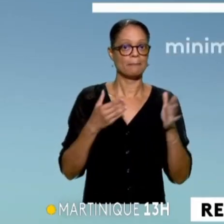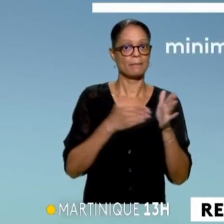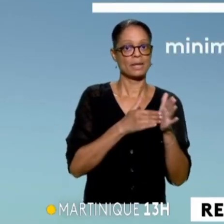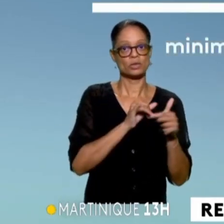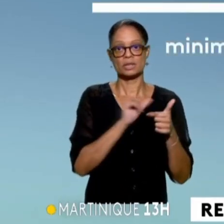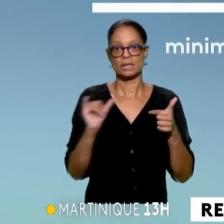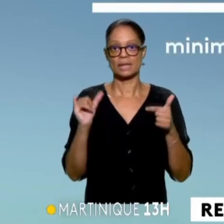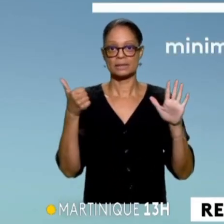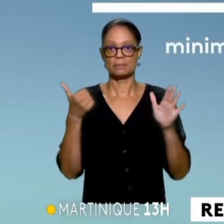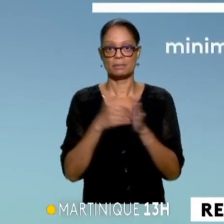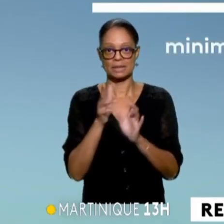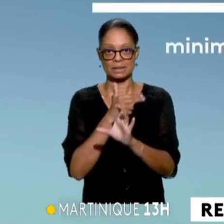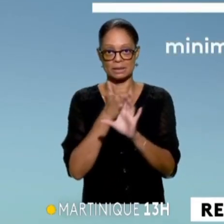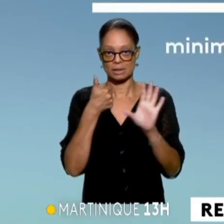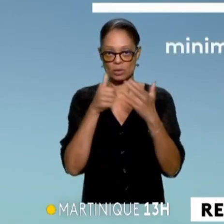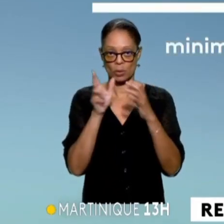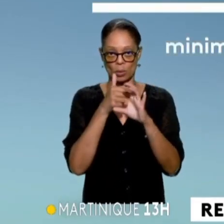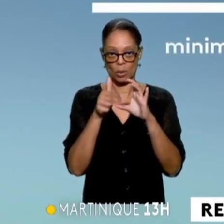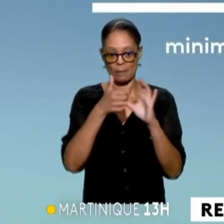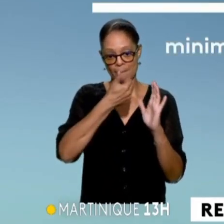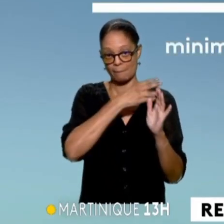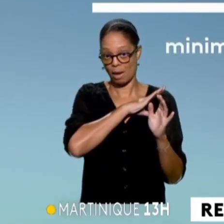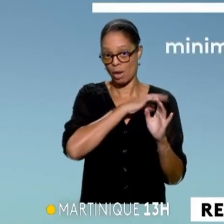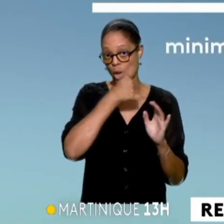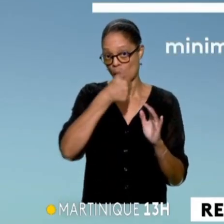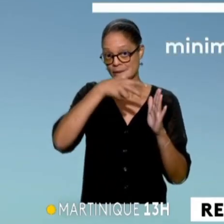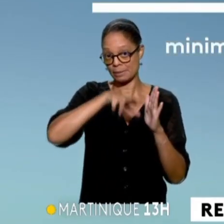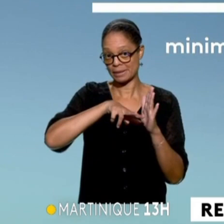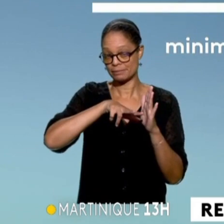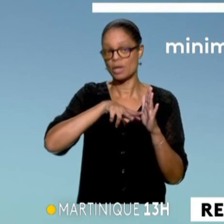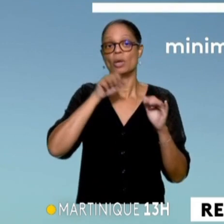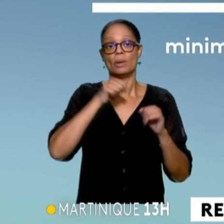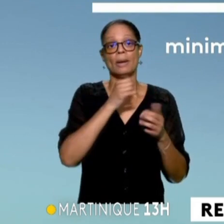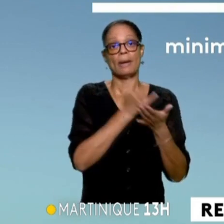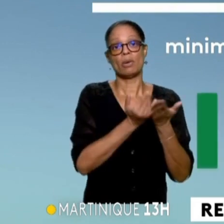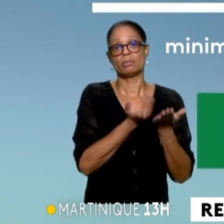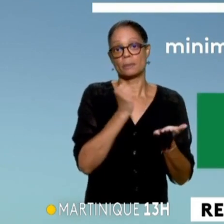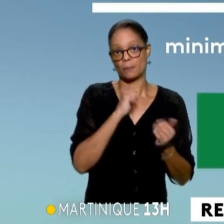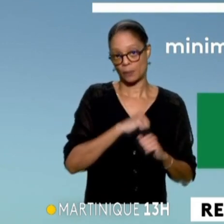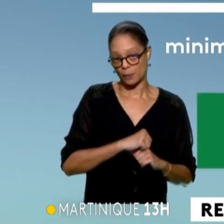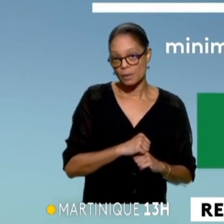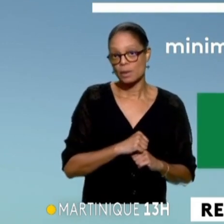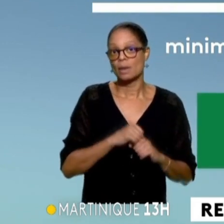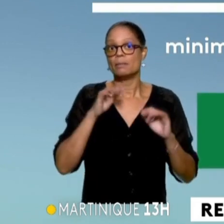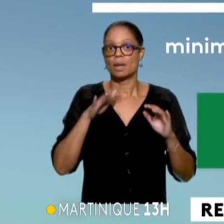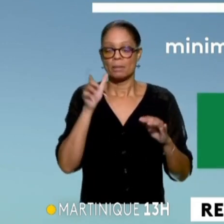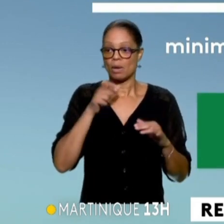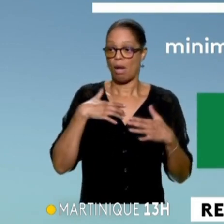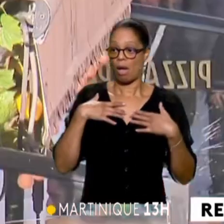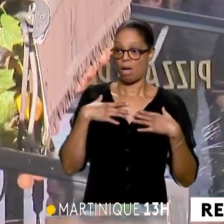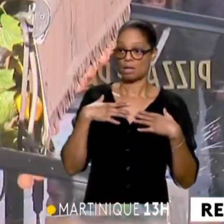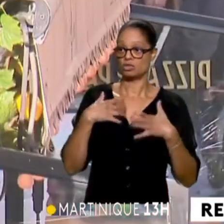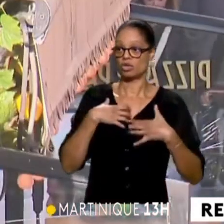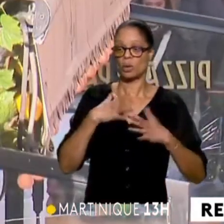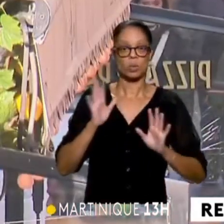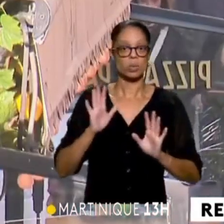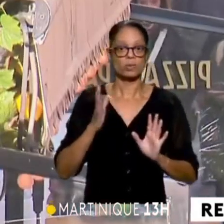1000 et 6600 euros par trimestre, déductible des impôts. De quoi en décourager certains.